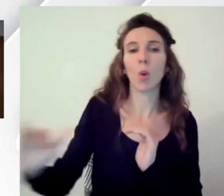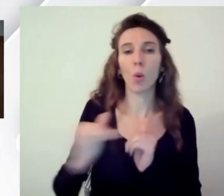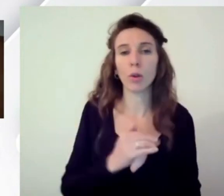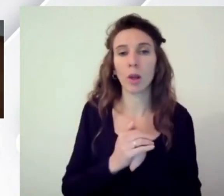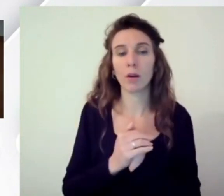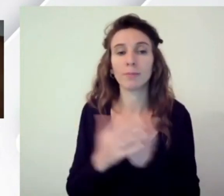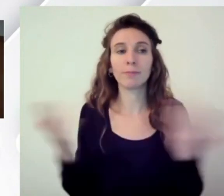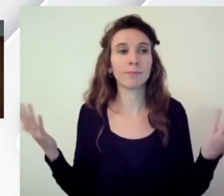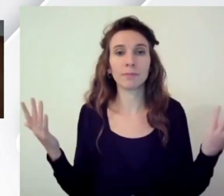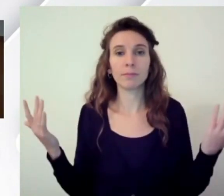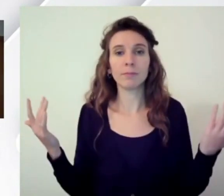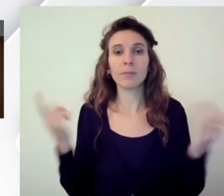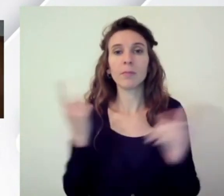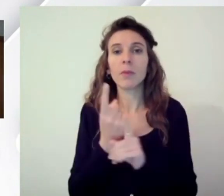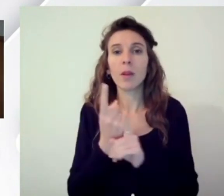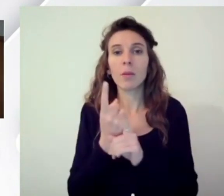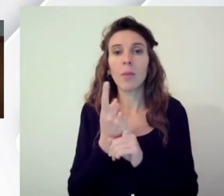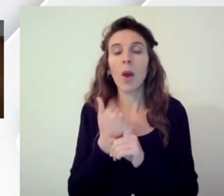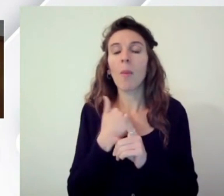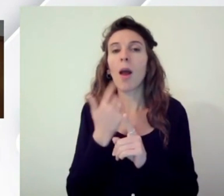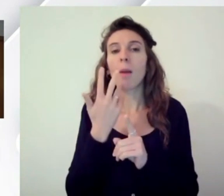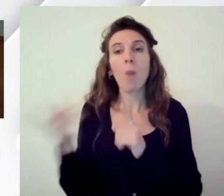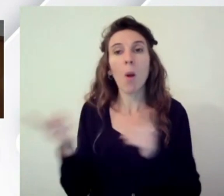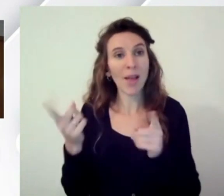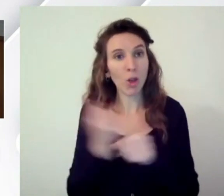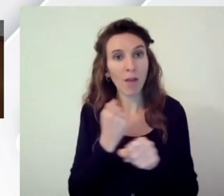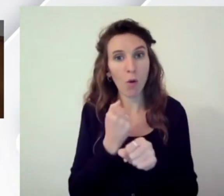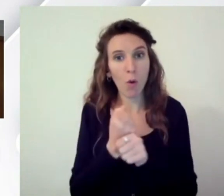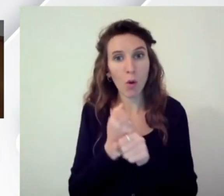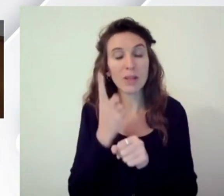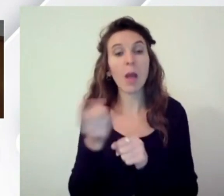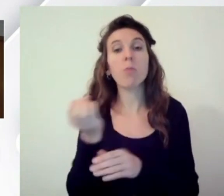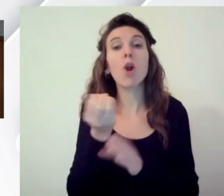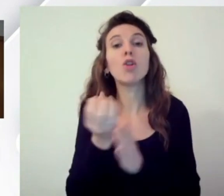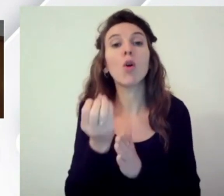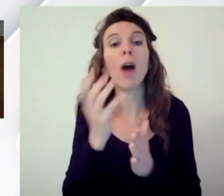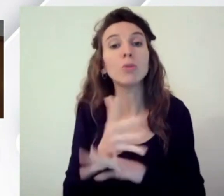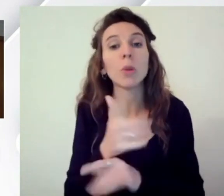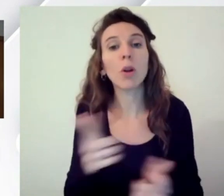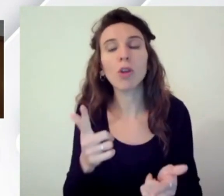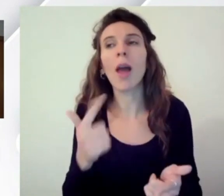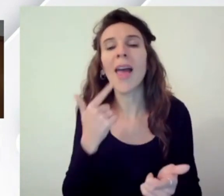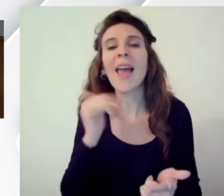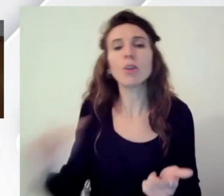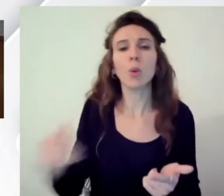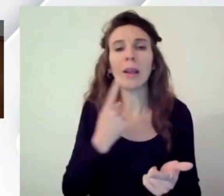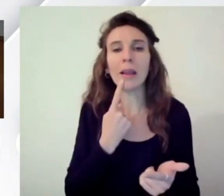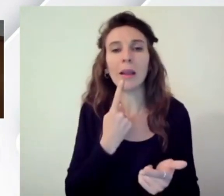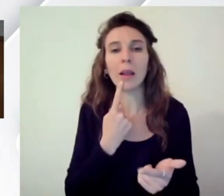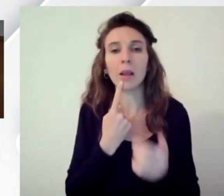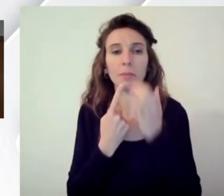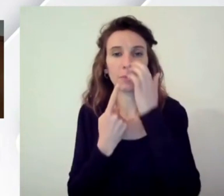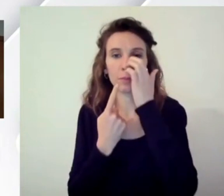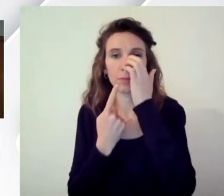bisogna che tu ti guardi allo specchio e te lo dica tu decidi chi escludere senza non fare un prodotto accessibile nel caso della cittadinanza è